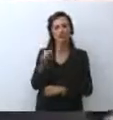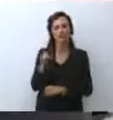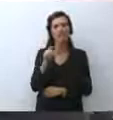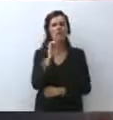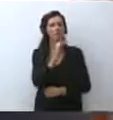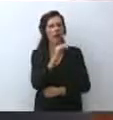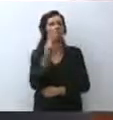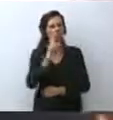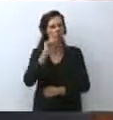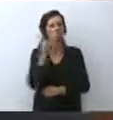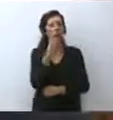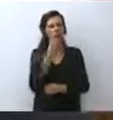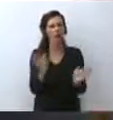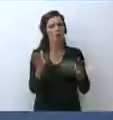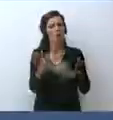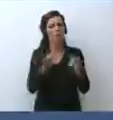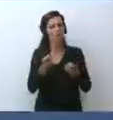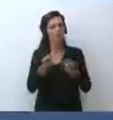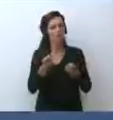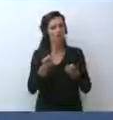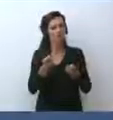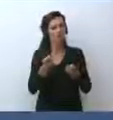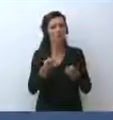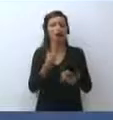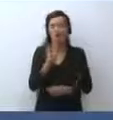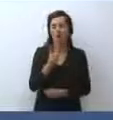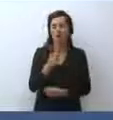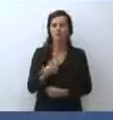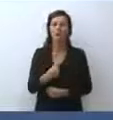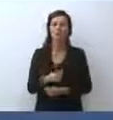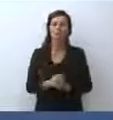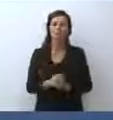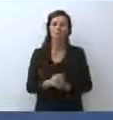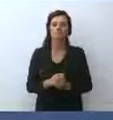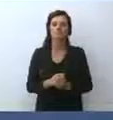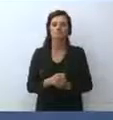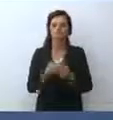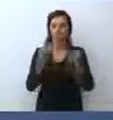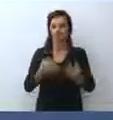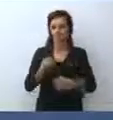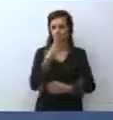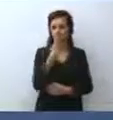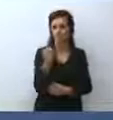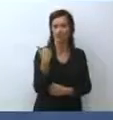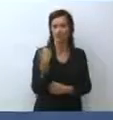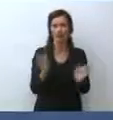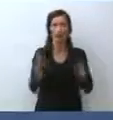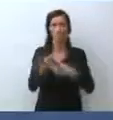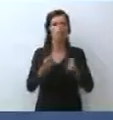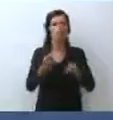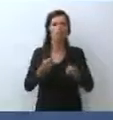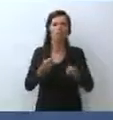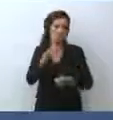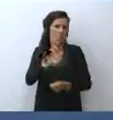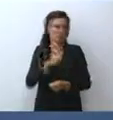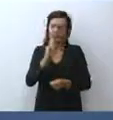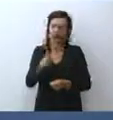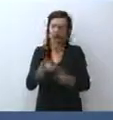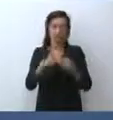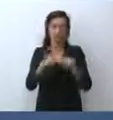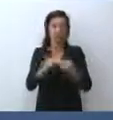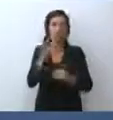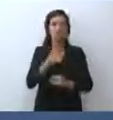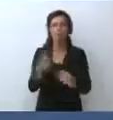regia per dirimere le controversie. Dunque, la cabina di regia, come ho detto un attimo fa, ci sarà comunque, perché dobbiamo decidere col Ministro